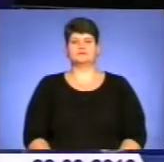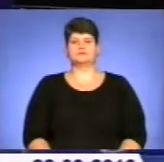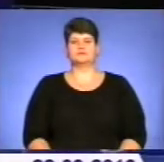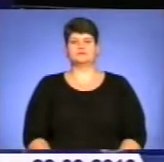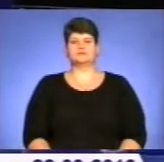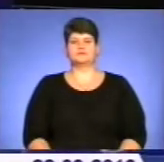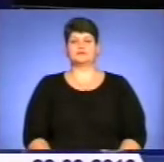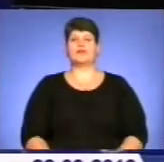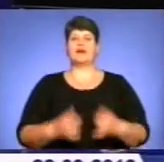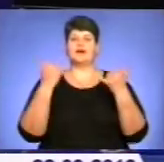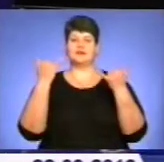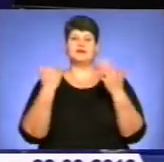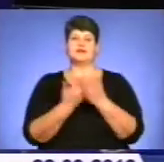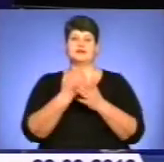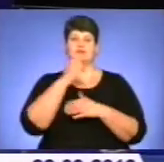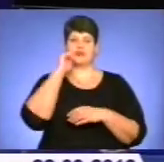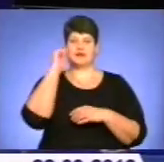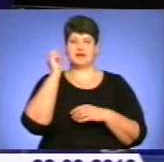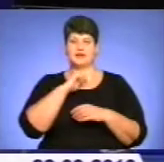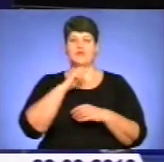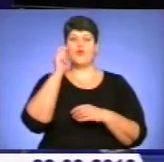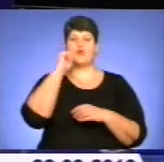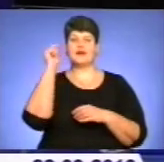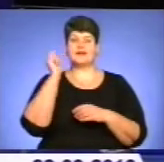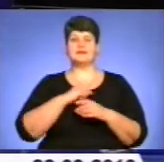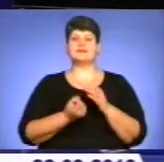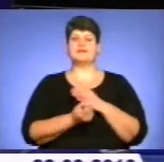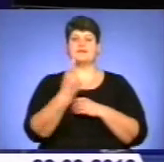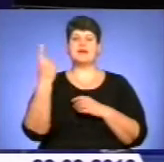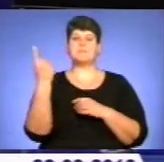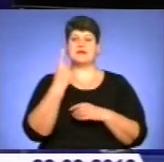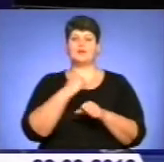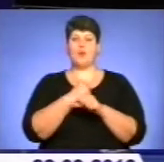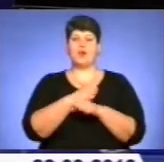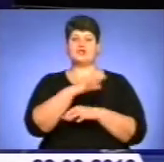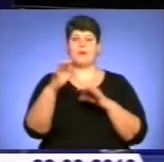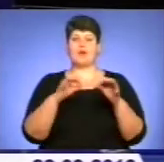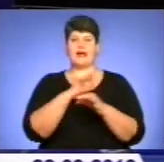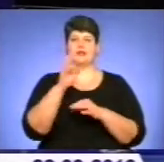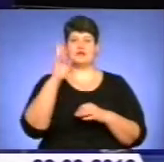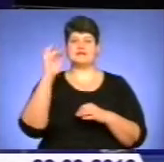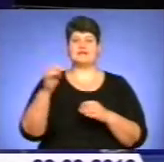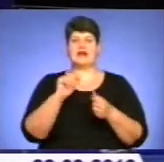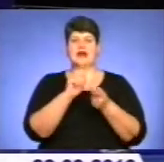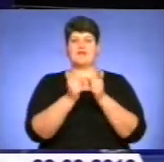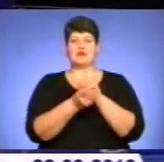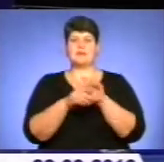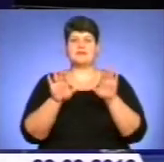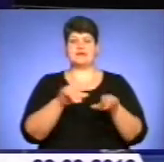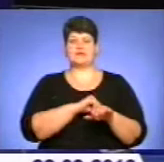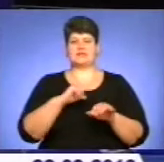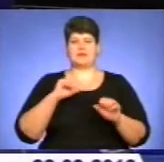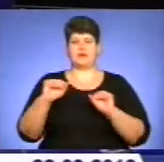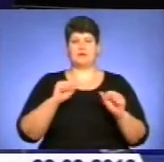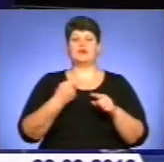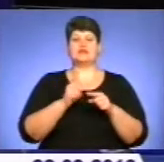А тепер до вістей з України. В Україні з'явився перший робочий проєкт концепції реформи місцевого самоврядування. Про це